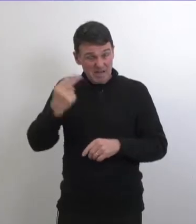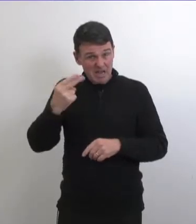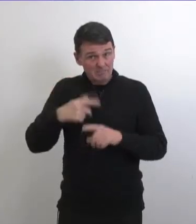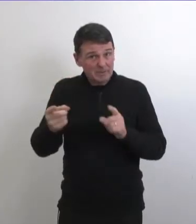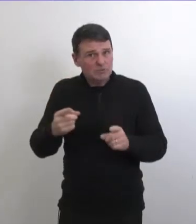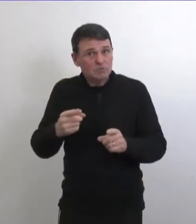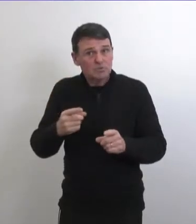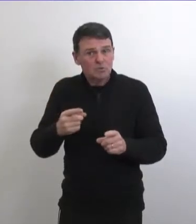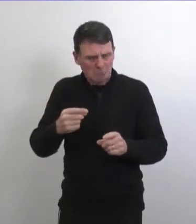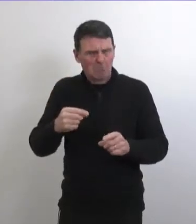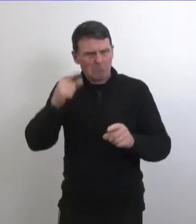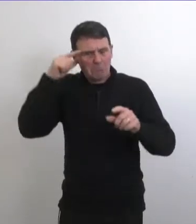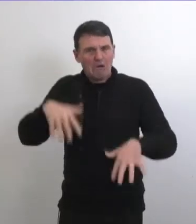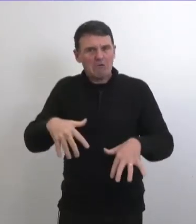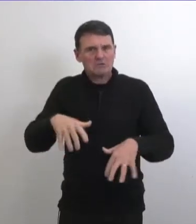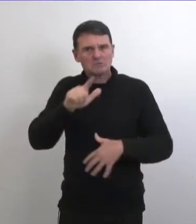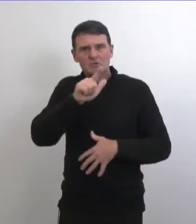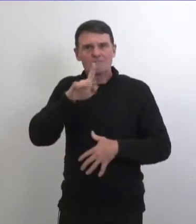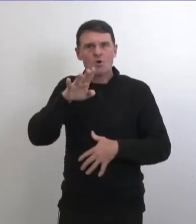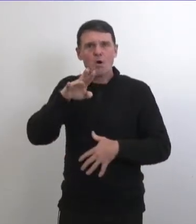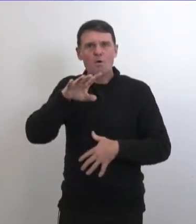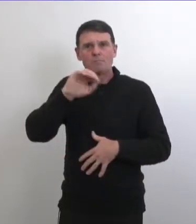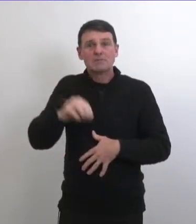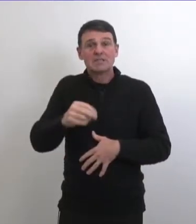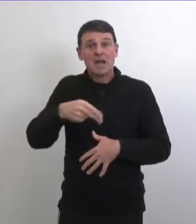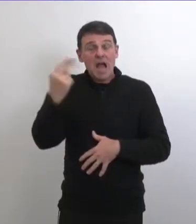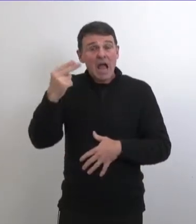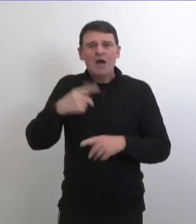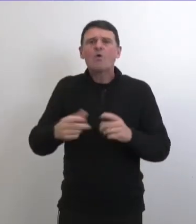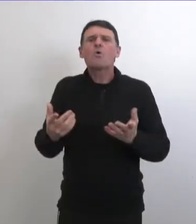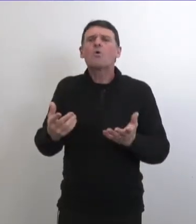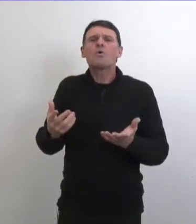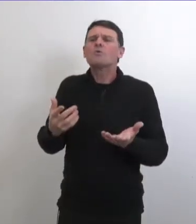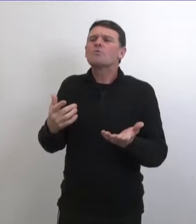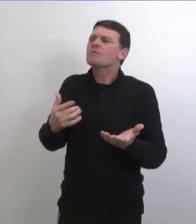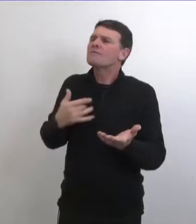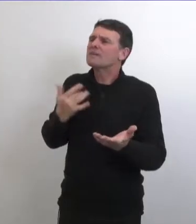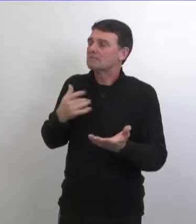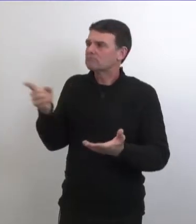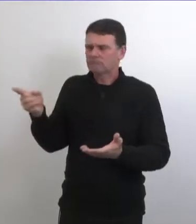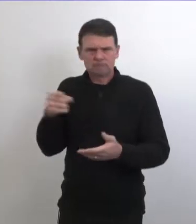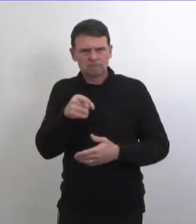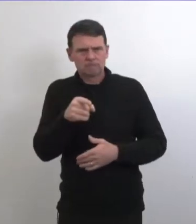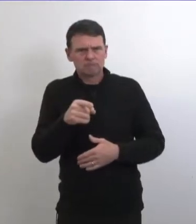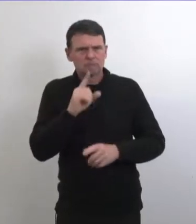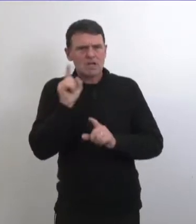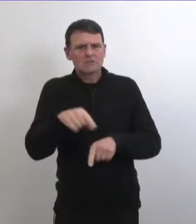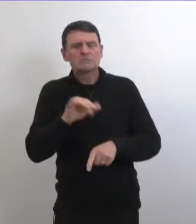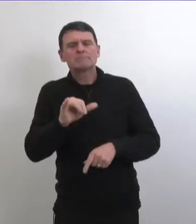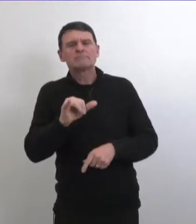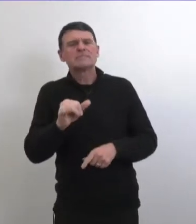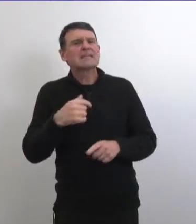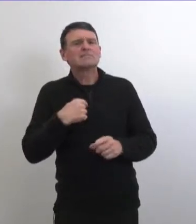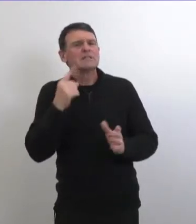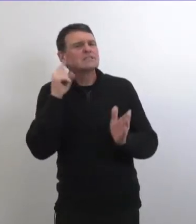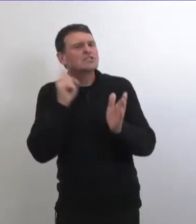positifs sont asymptomatiques est ce que ça vous surprend comment est-ce que le public doit interpréter cette donnée